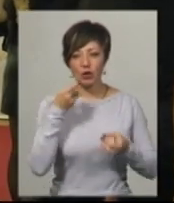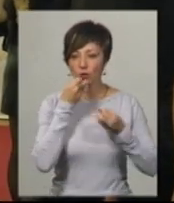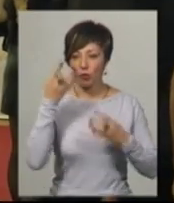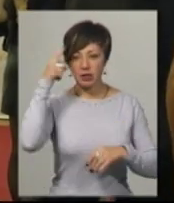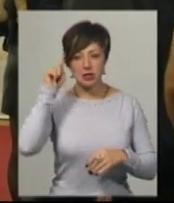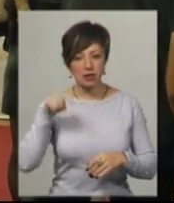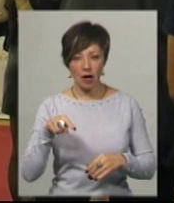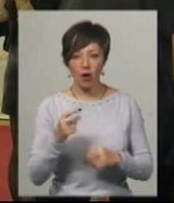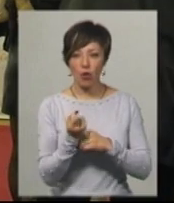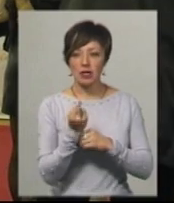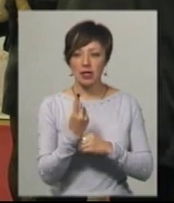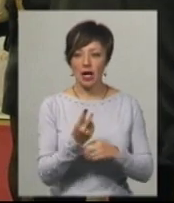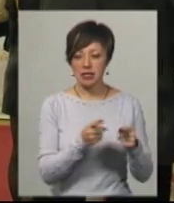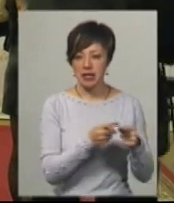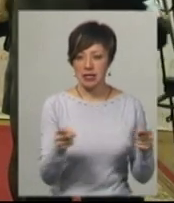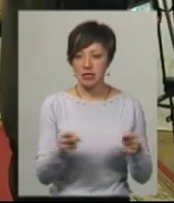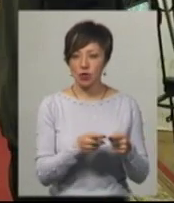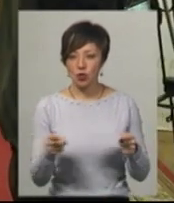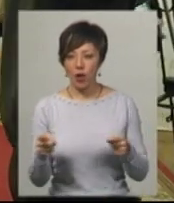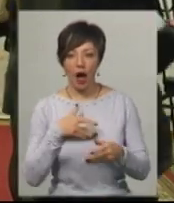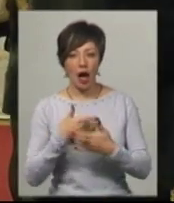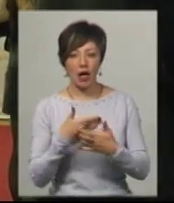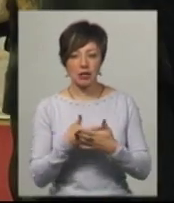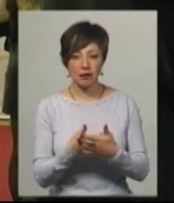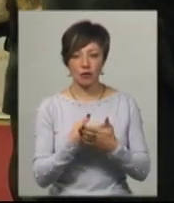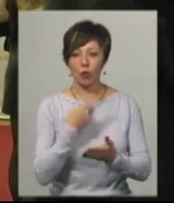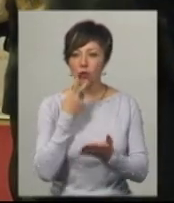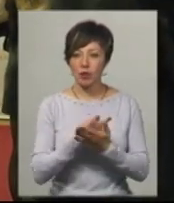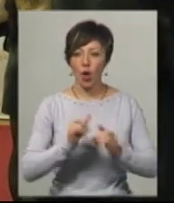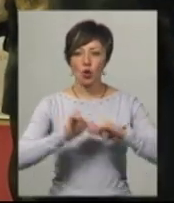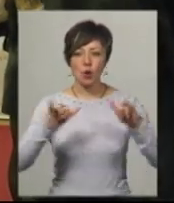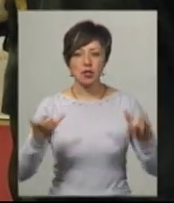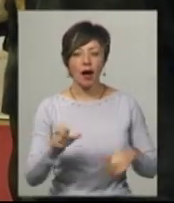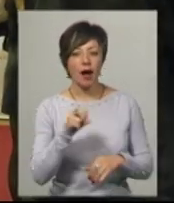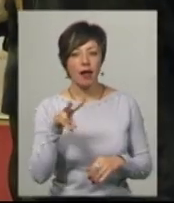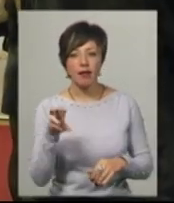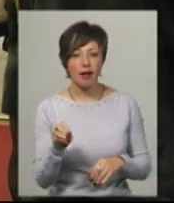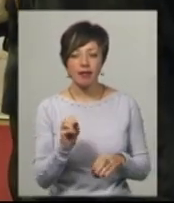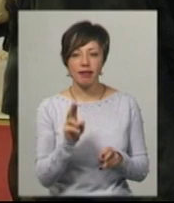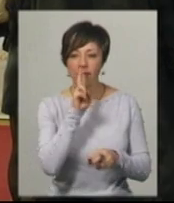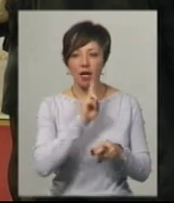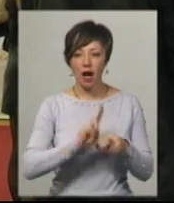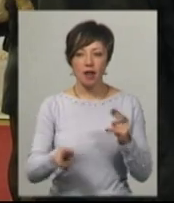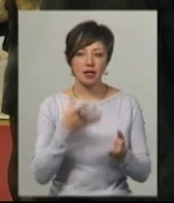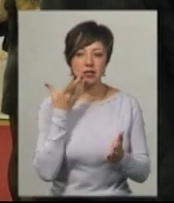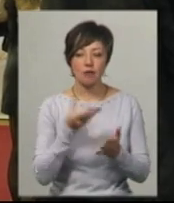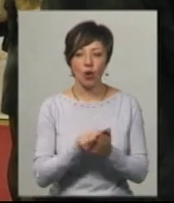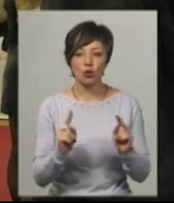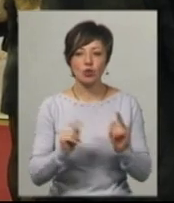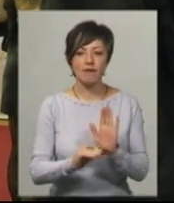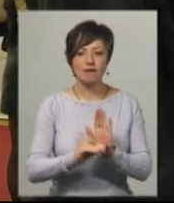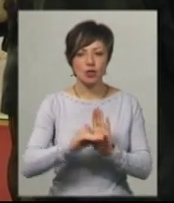яка 11 сезонів активно працює, зростає, але не втратила свого дуже